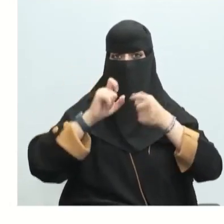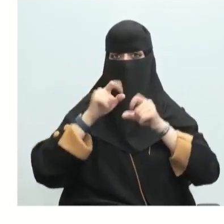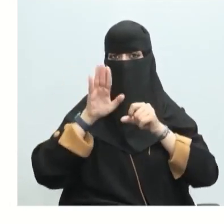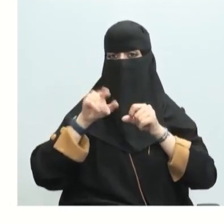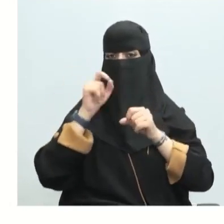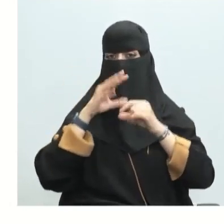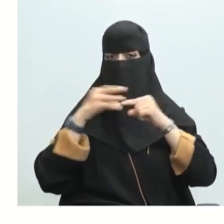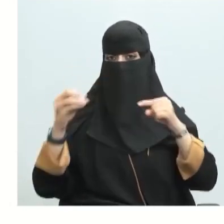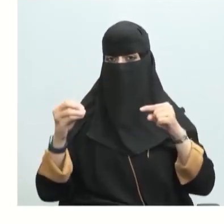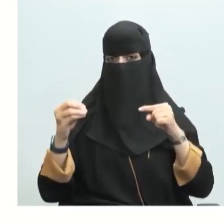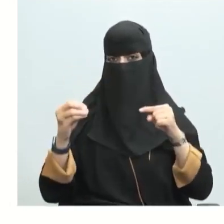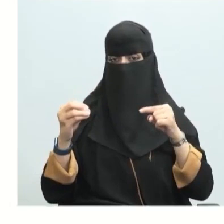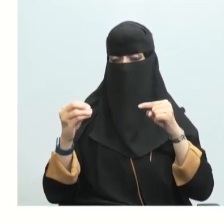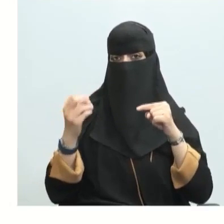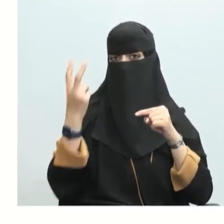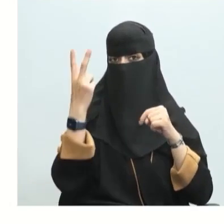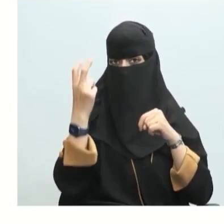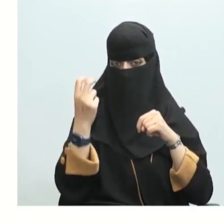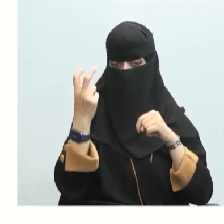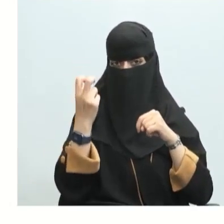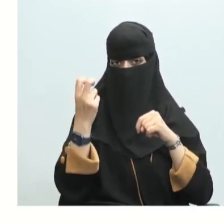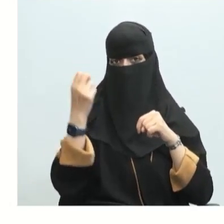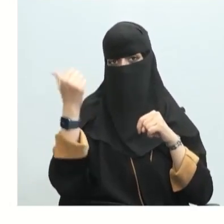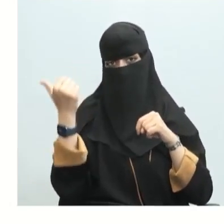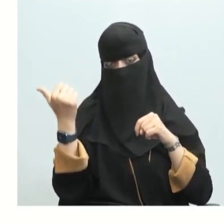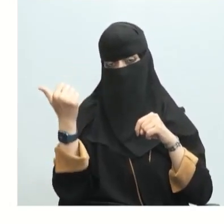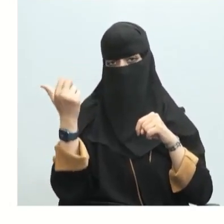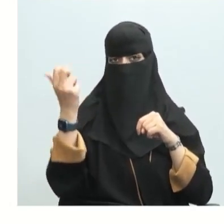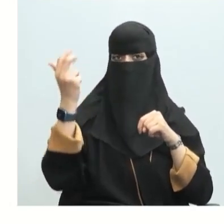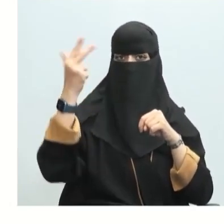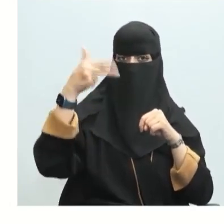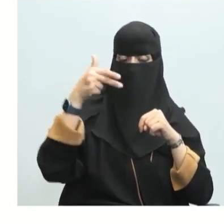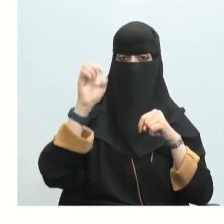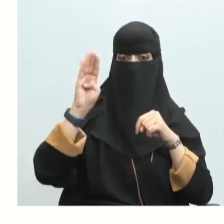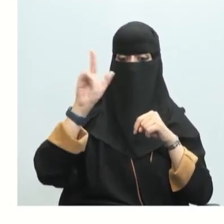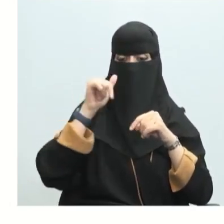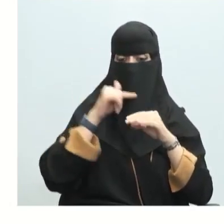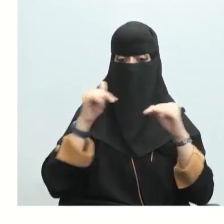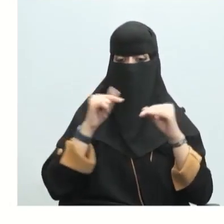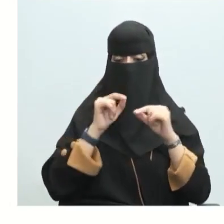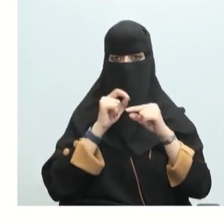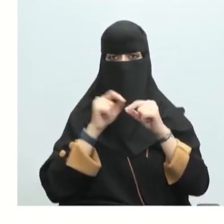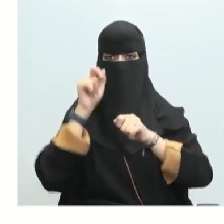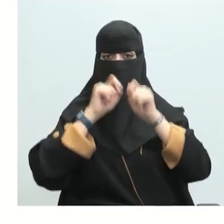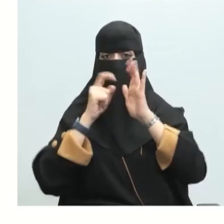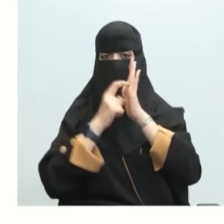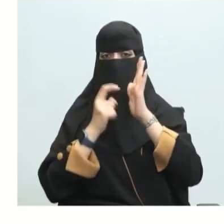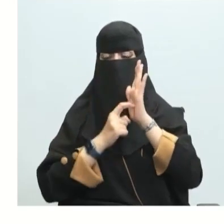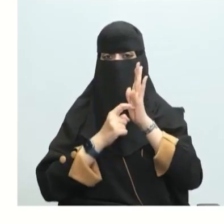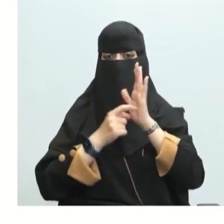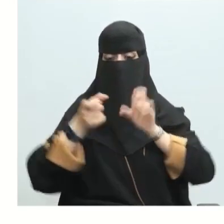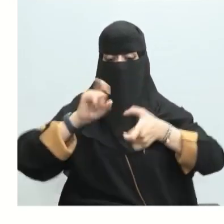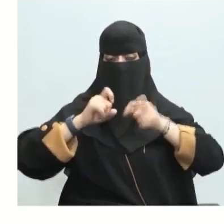للماء سالب 286 كيلو جول ما هي عناصر مكونة للماء؟